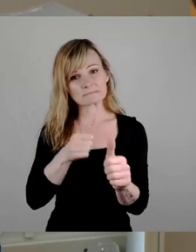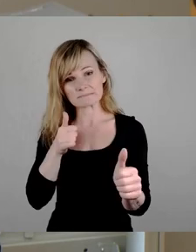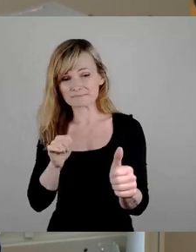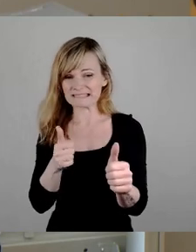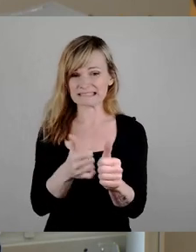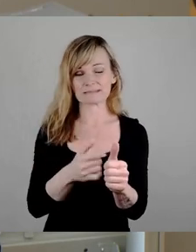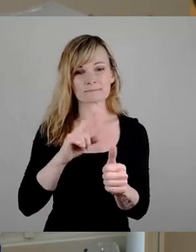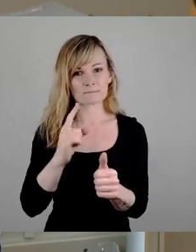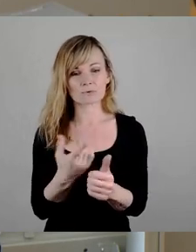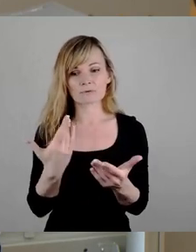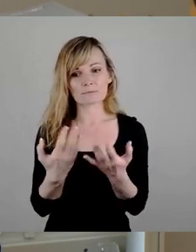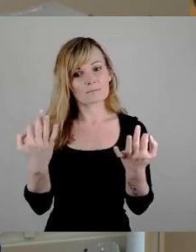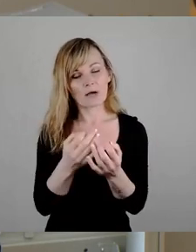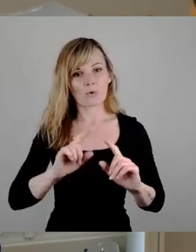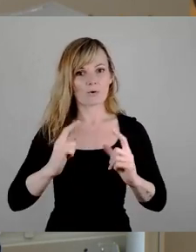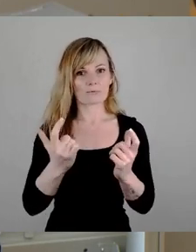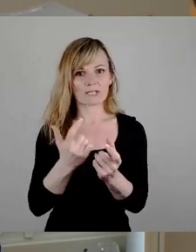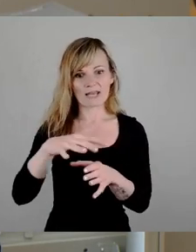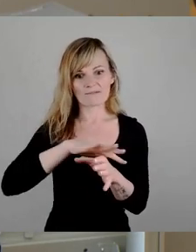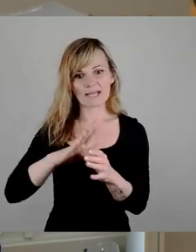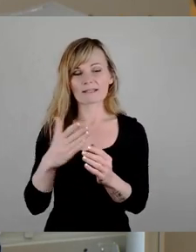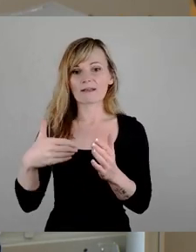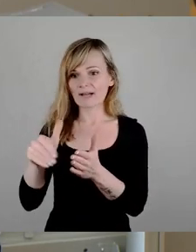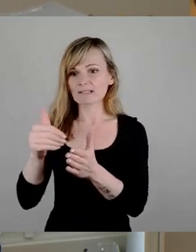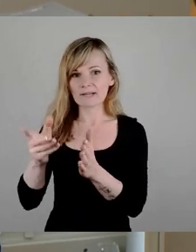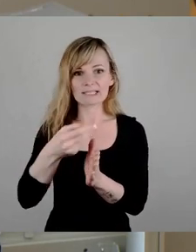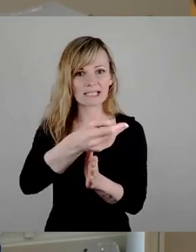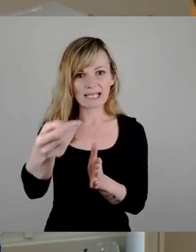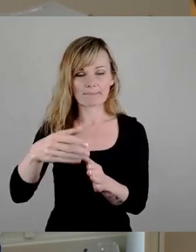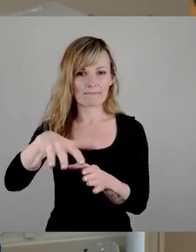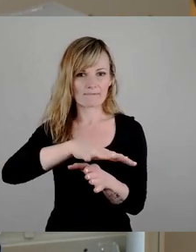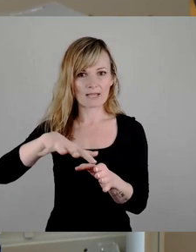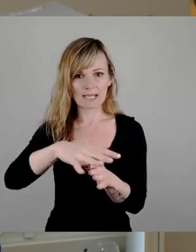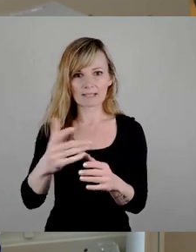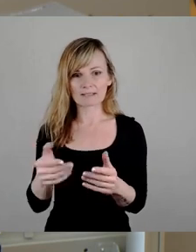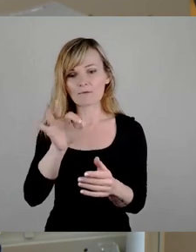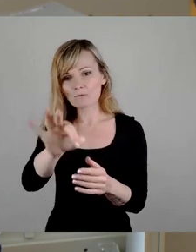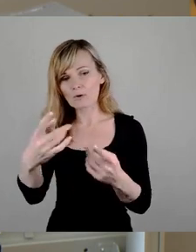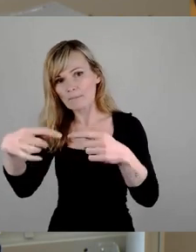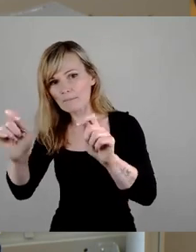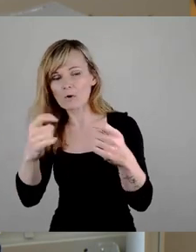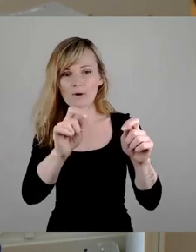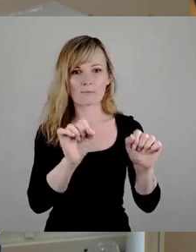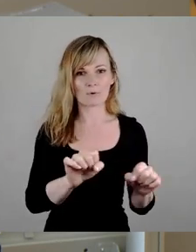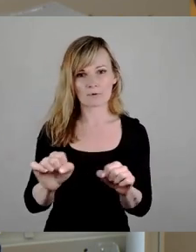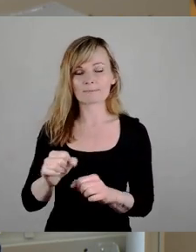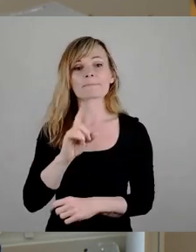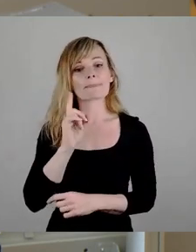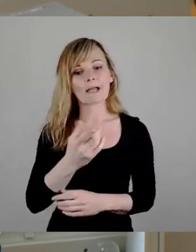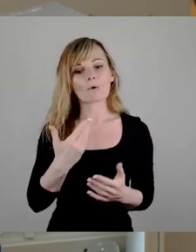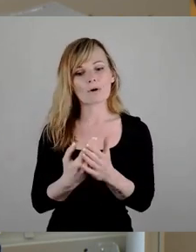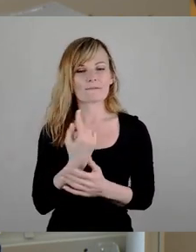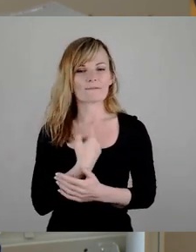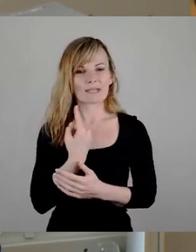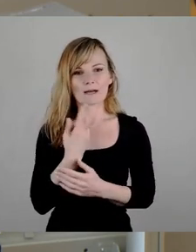auch loslegen zu können und weitere Flächen vergeben zu können. Und wir haben natürlich auch eine Entwicklungsfunktion als Stadt.